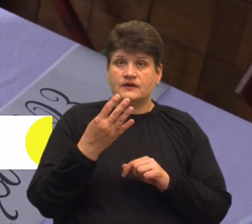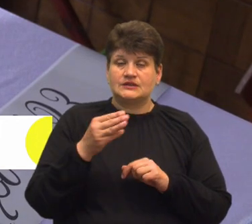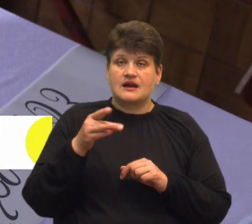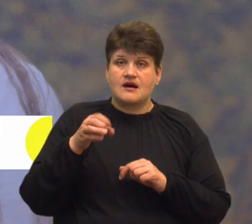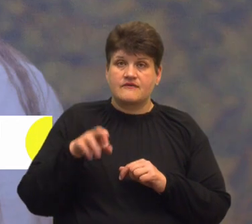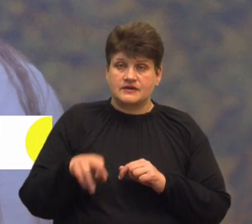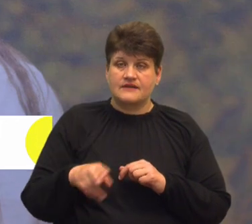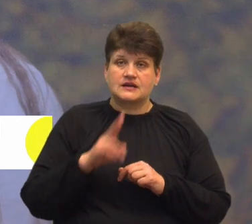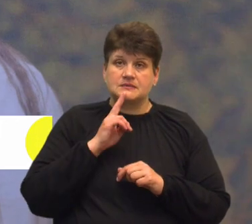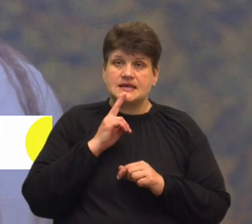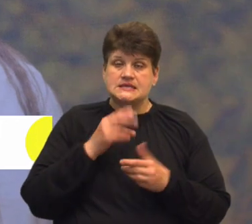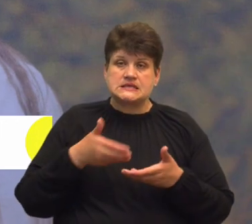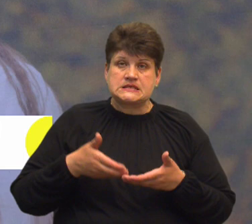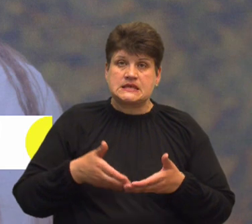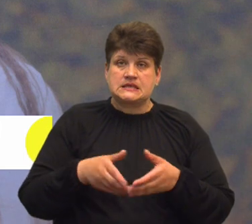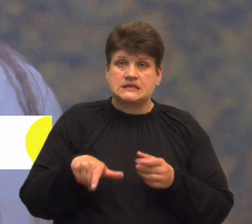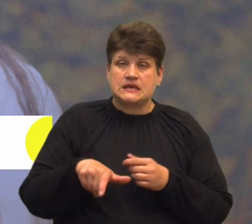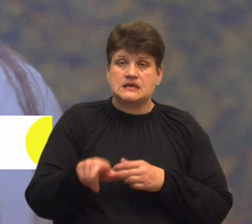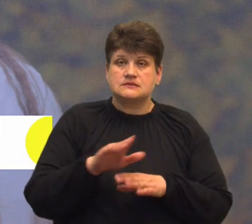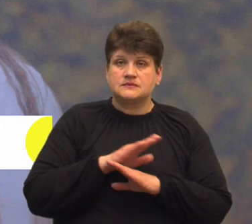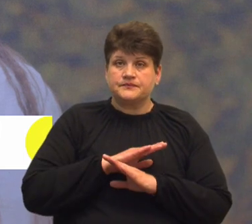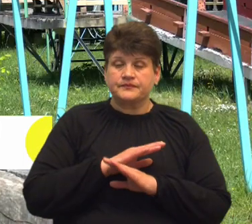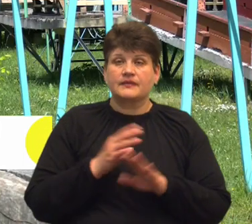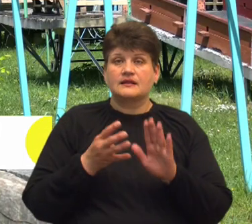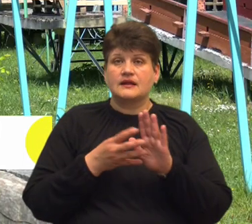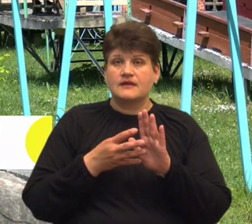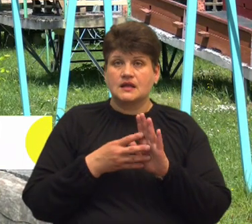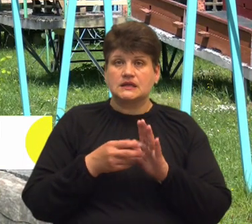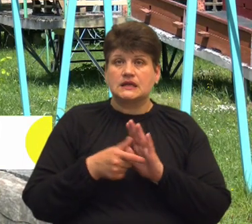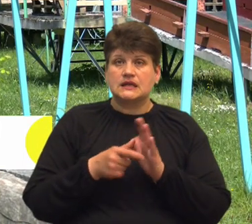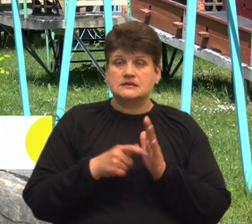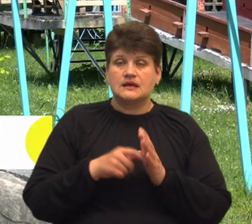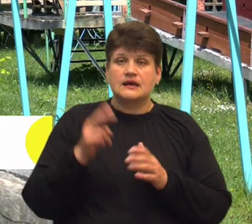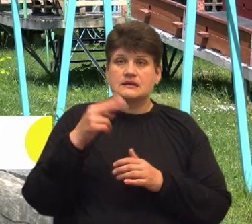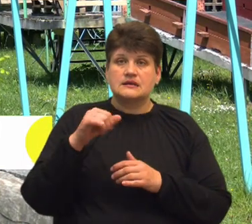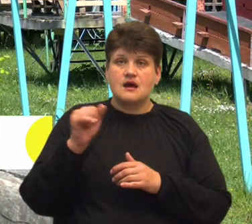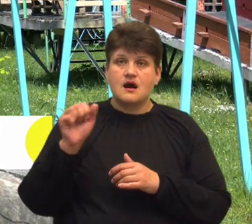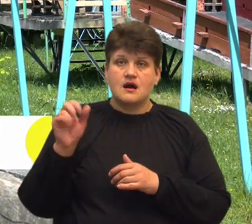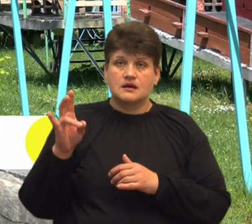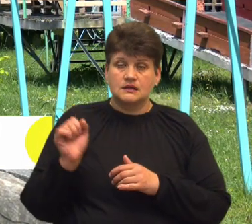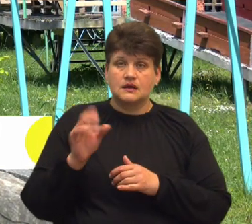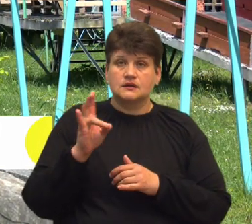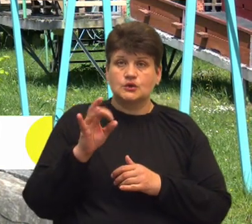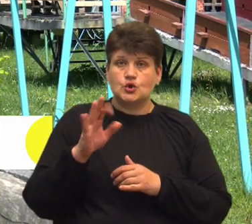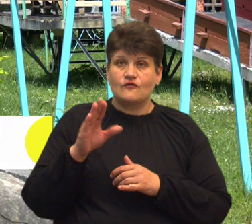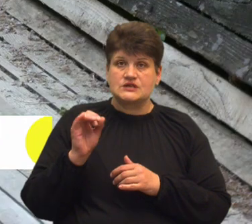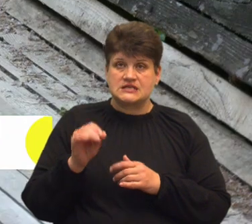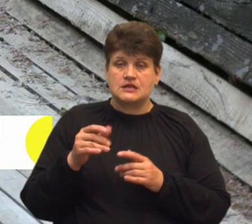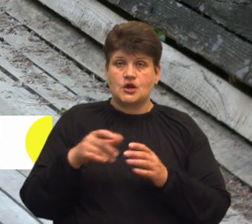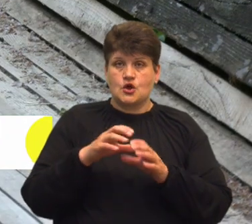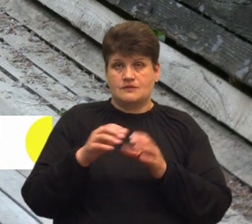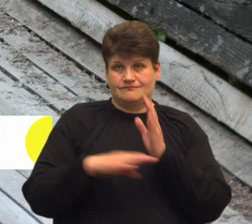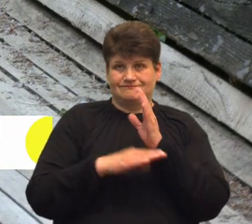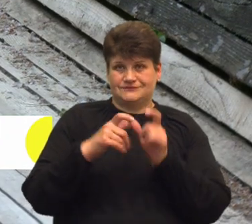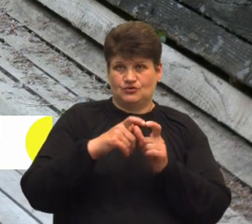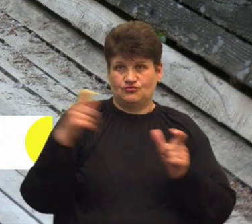Кременецькій санній трасі смертельно травмувалася дев'ятикласниця Діана Новосад. Коли дівчина спускалася з дерев'яної траси, відламалася дошка. Про це